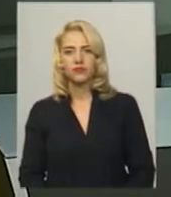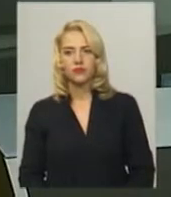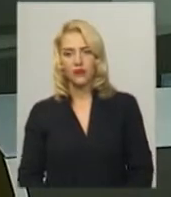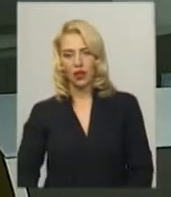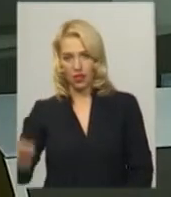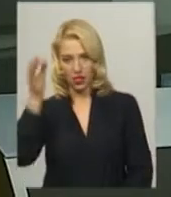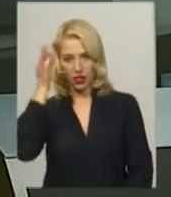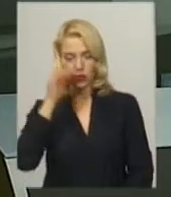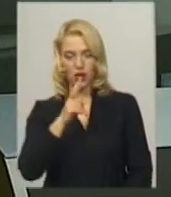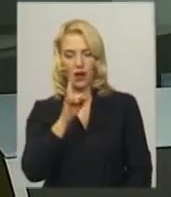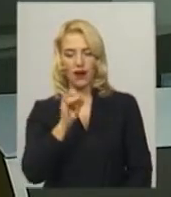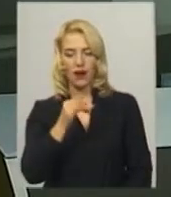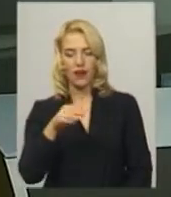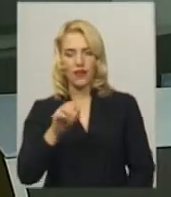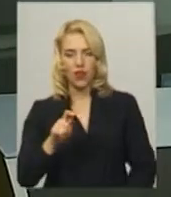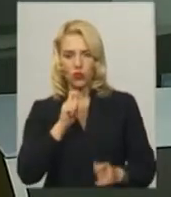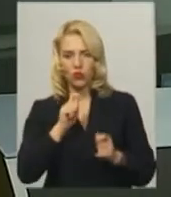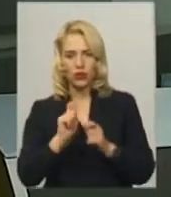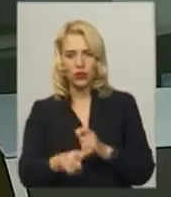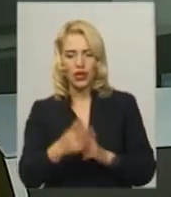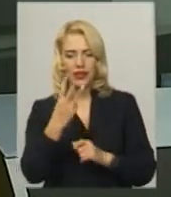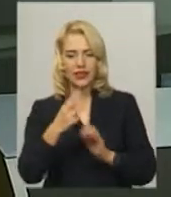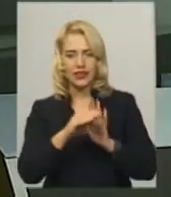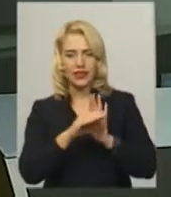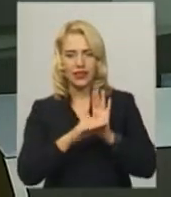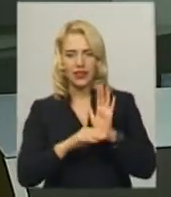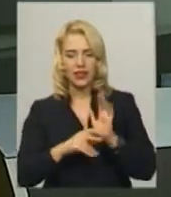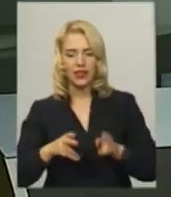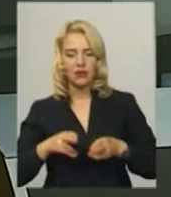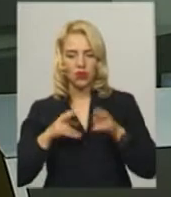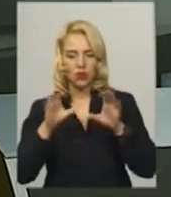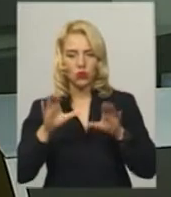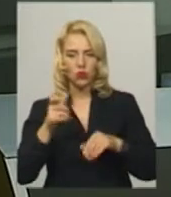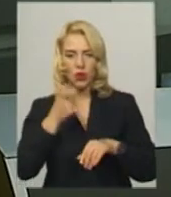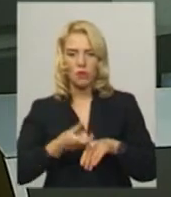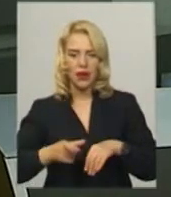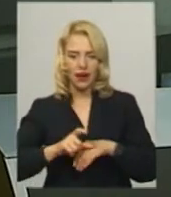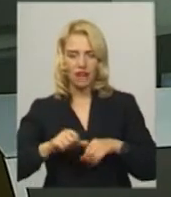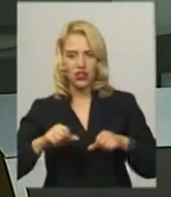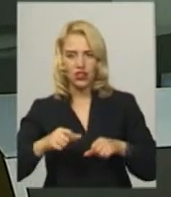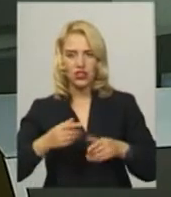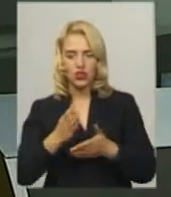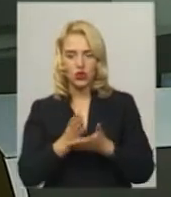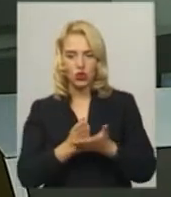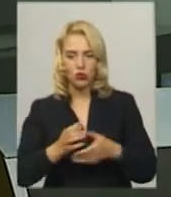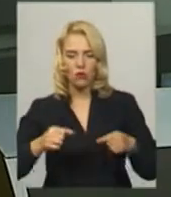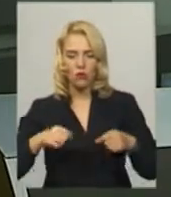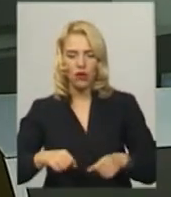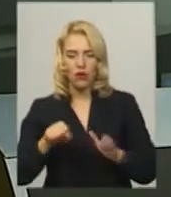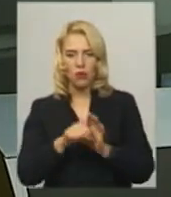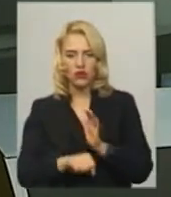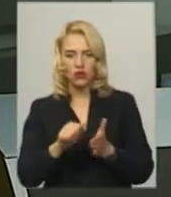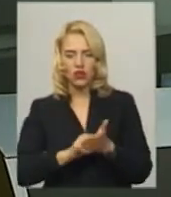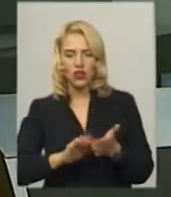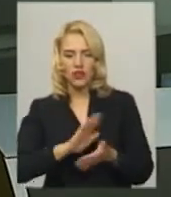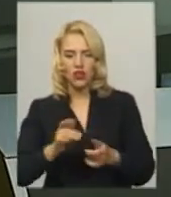Нагадаю, Віктору Крайтору інкримінують одразу три статті Кримінального кодексу України – перевищення службових виноважень, вбивство через необережність